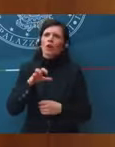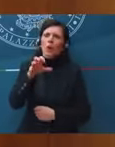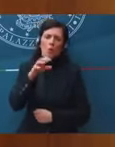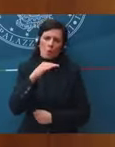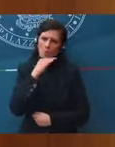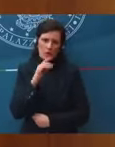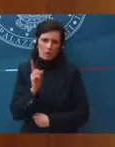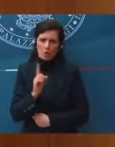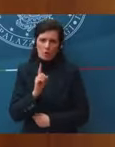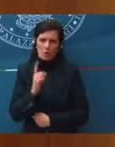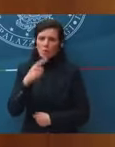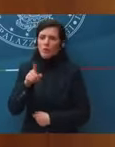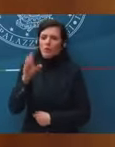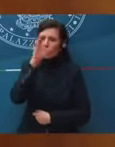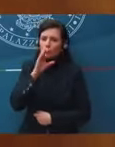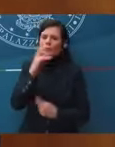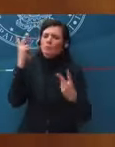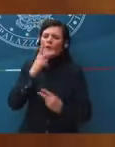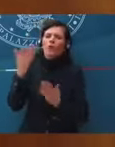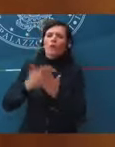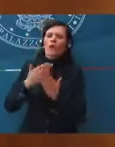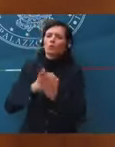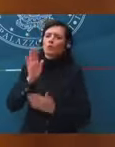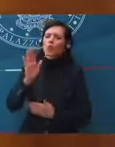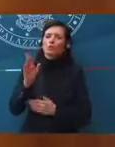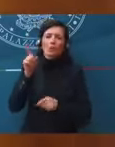settore in genere fattura. Grazie.